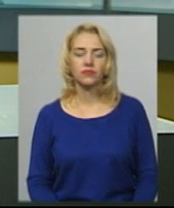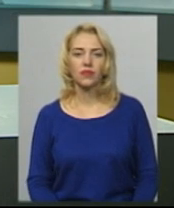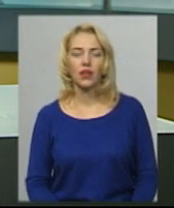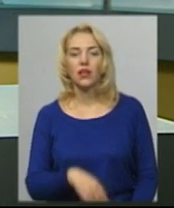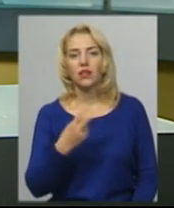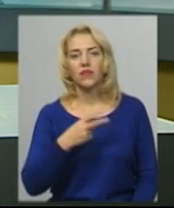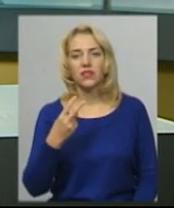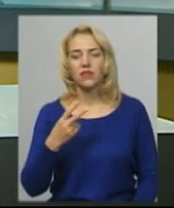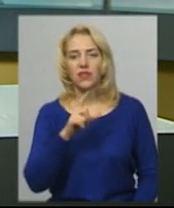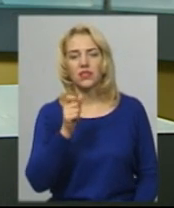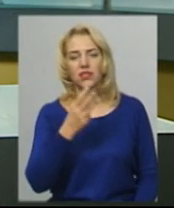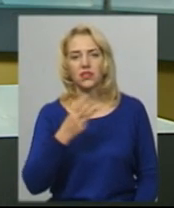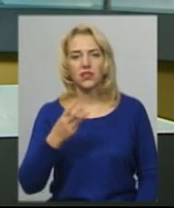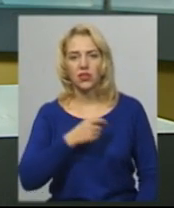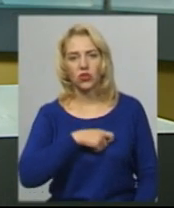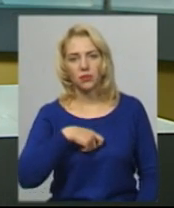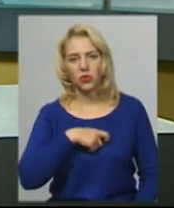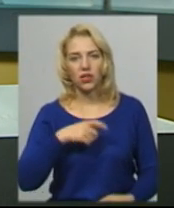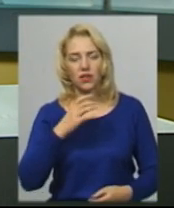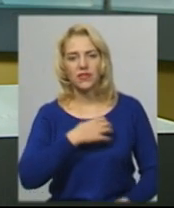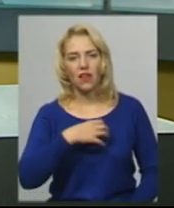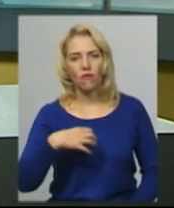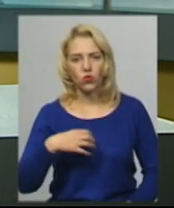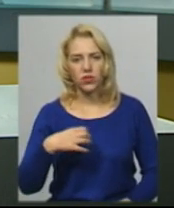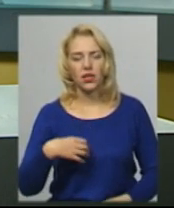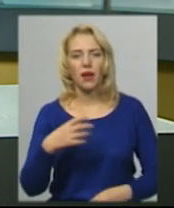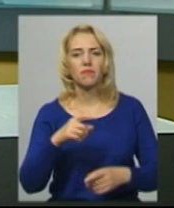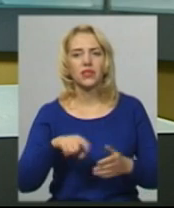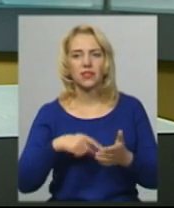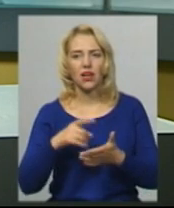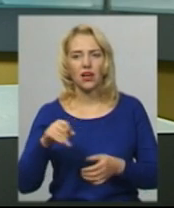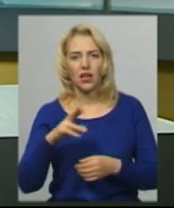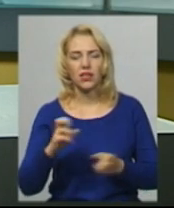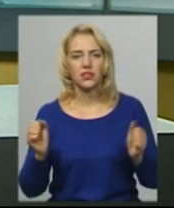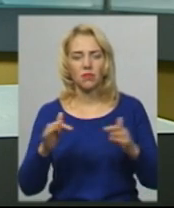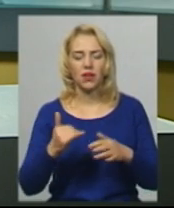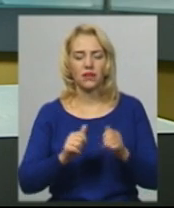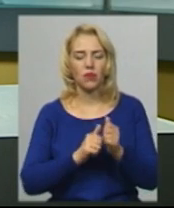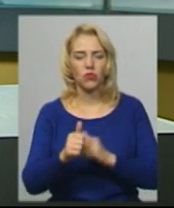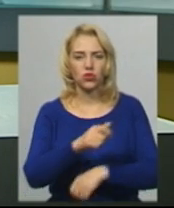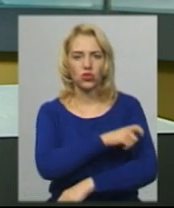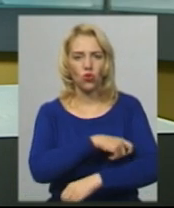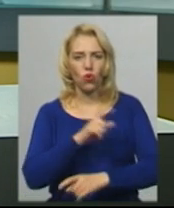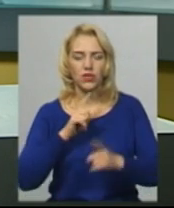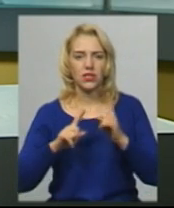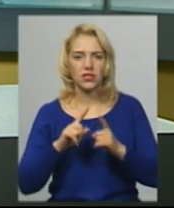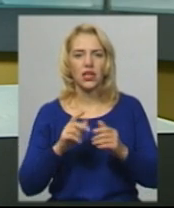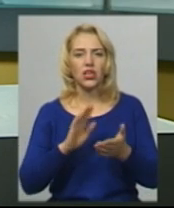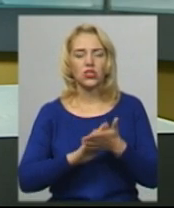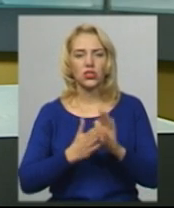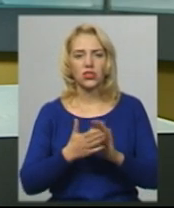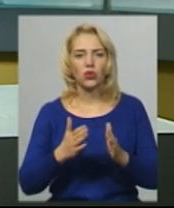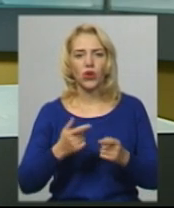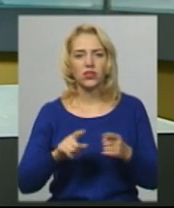22 з 33 депутатів Славутської міської ради зібрались сьогодні на позачерговій сесії щодо ситуації, яка склалась навколо